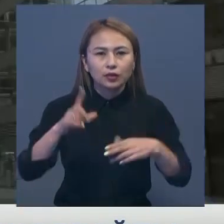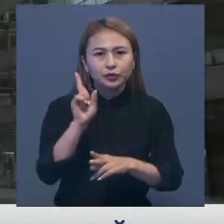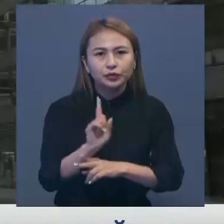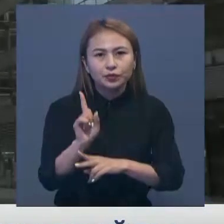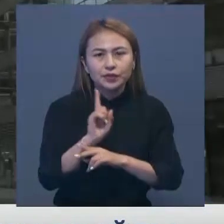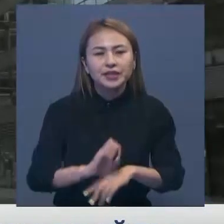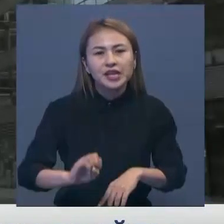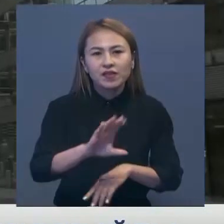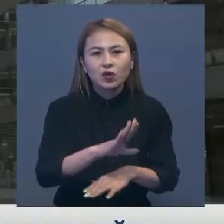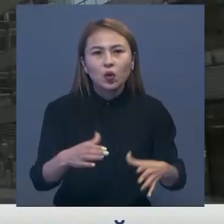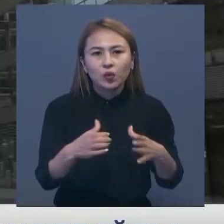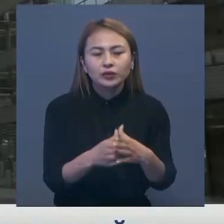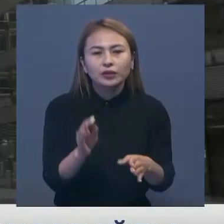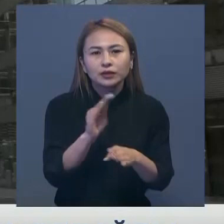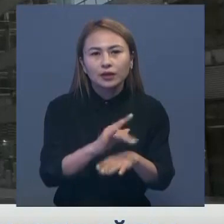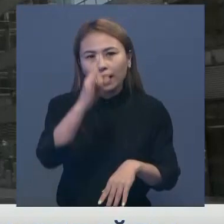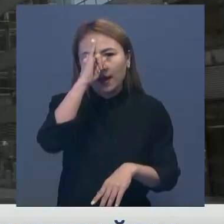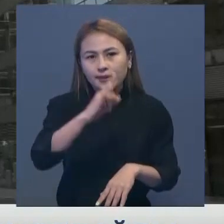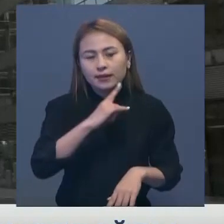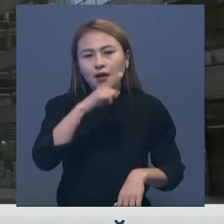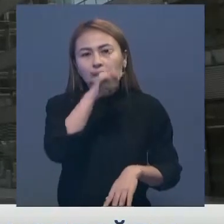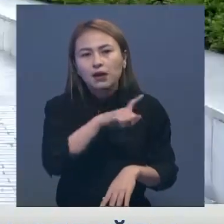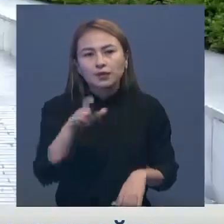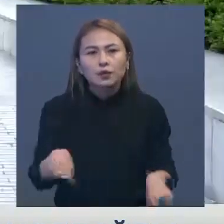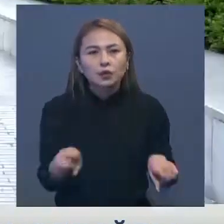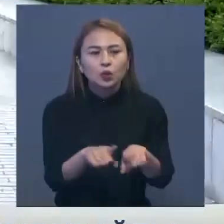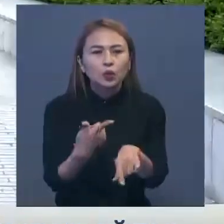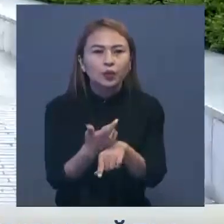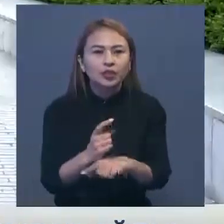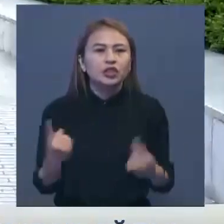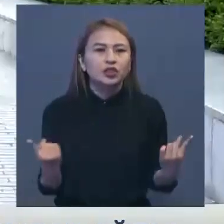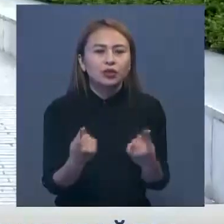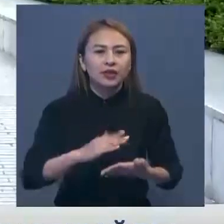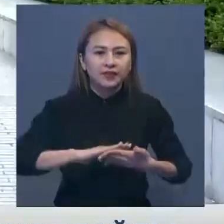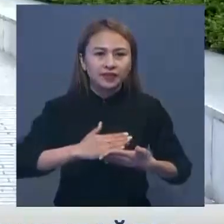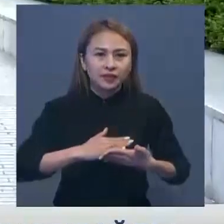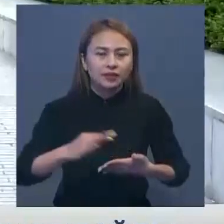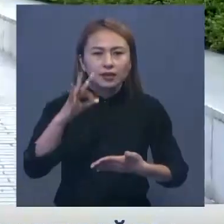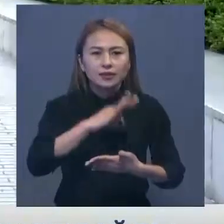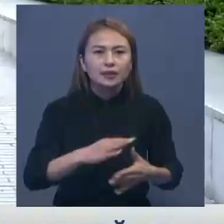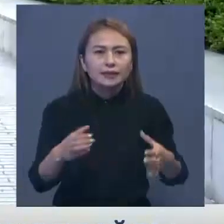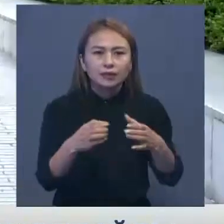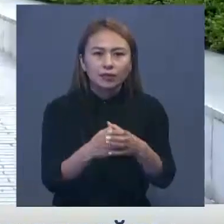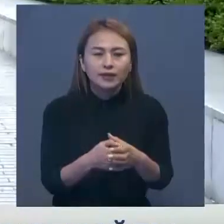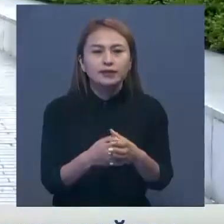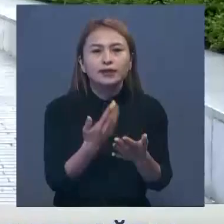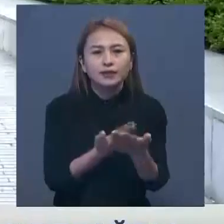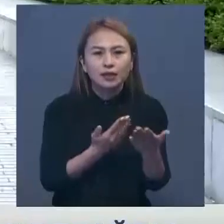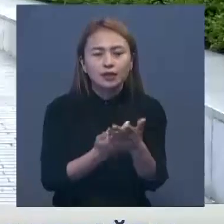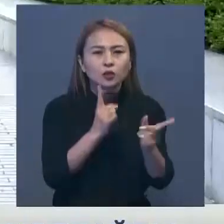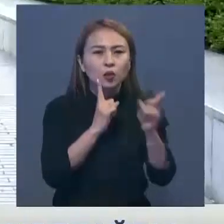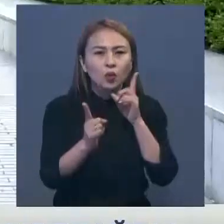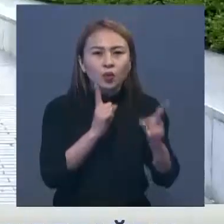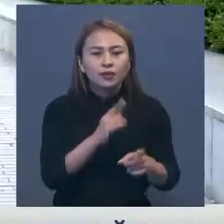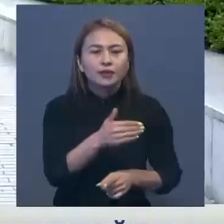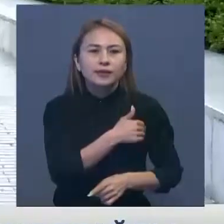Еуродақ елдеріне келген қазақстандық азаматтар үшін женілдетілген виза режимді ұнтымақтастық кенес отырысында